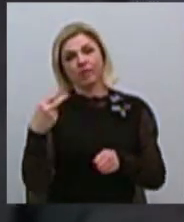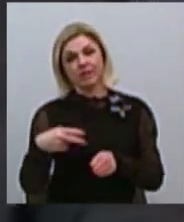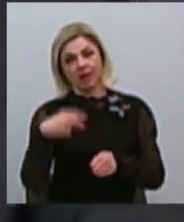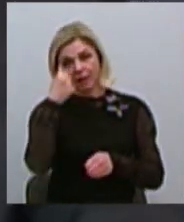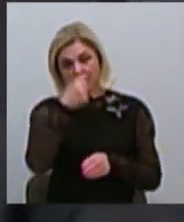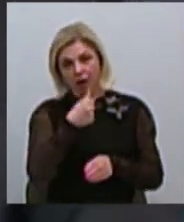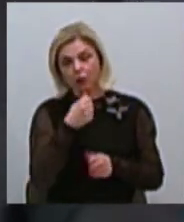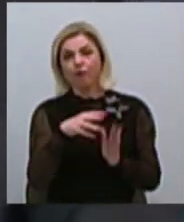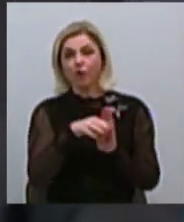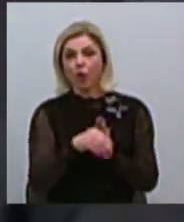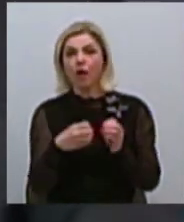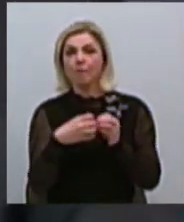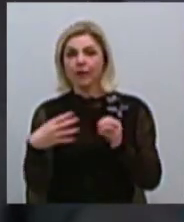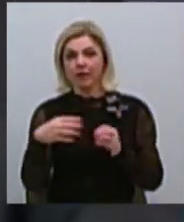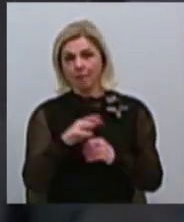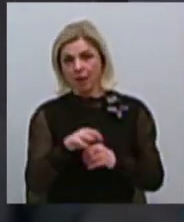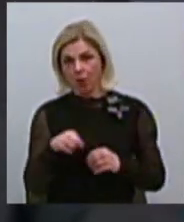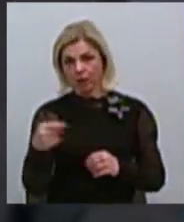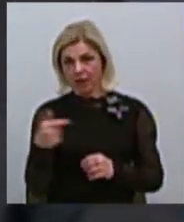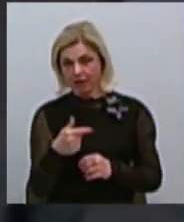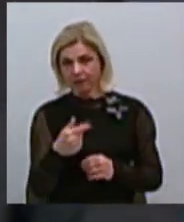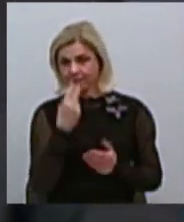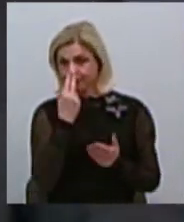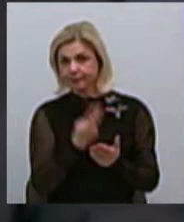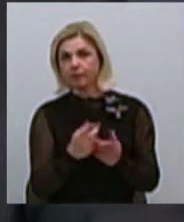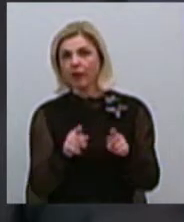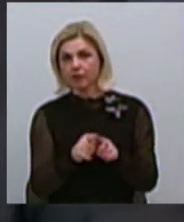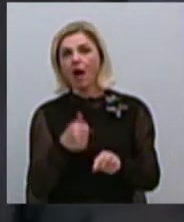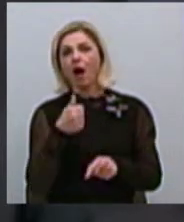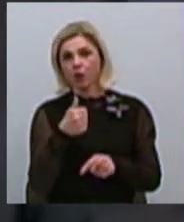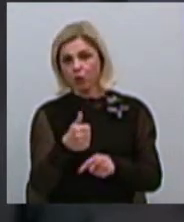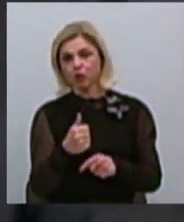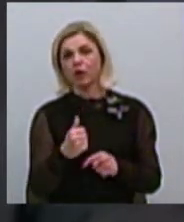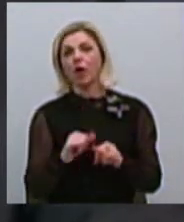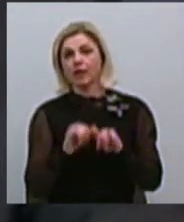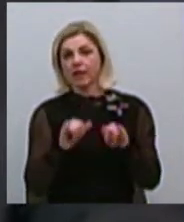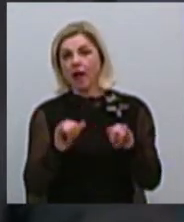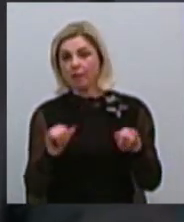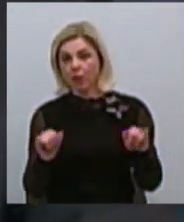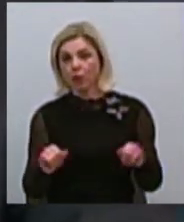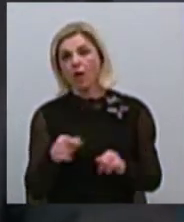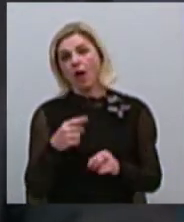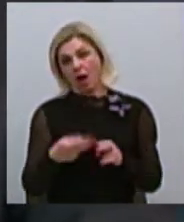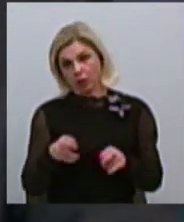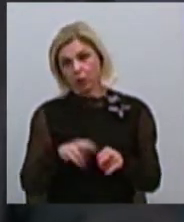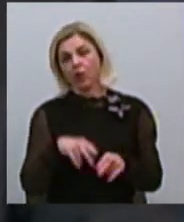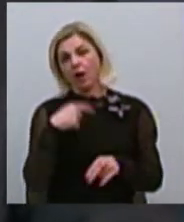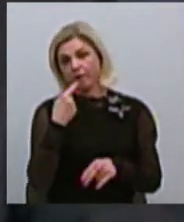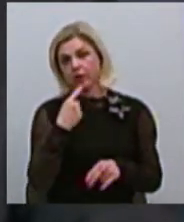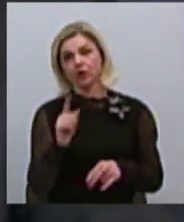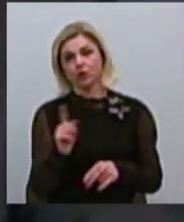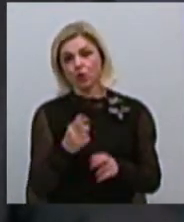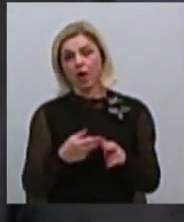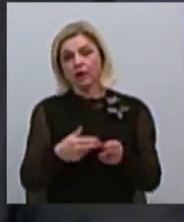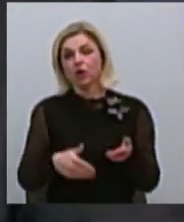підусмотрено 15 млн грн.. Тобто ми бачимо таку, в принципі, хороєю позитивну динамику, який говорить о том, що цей інструмент